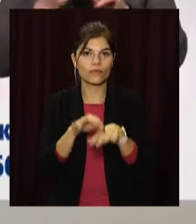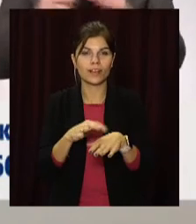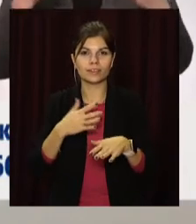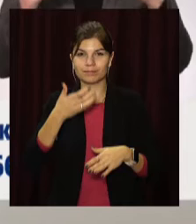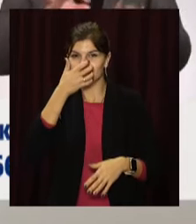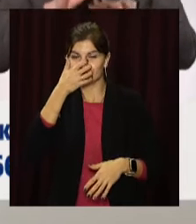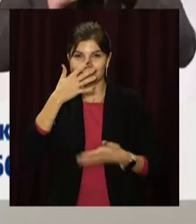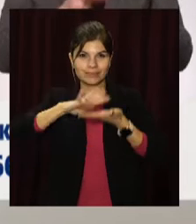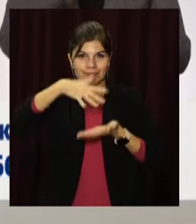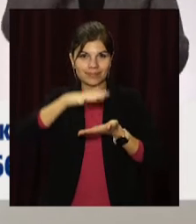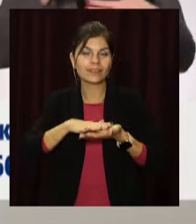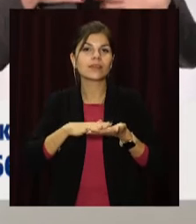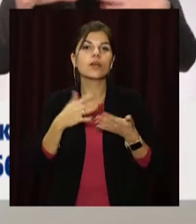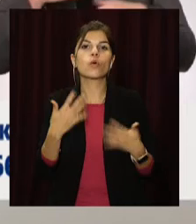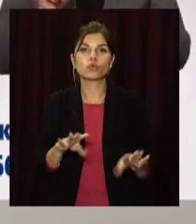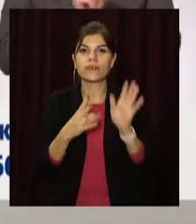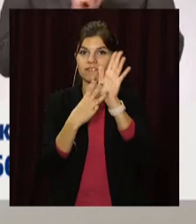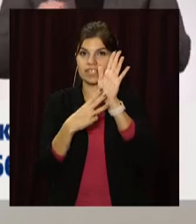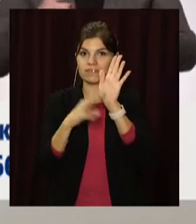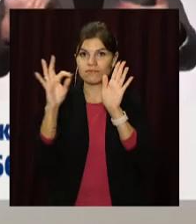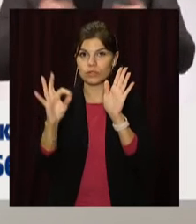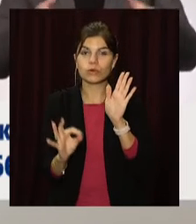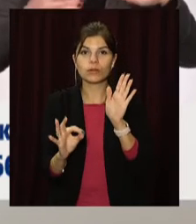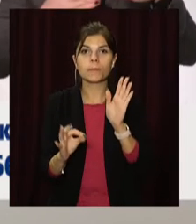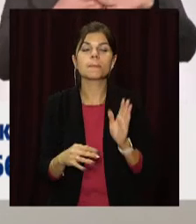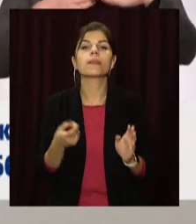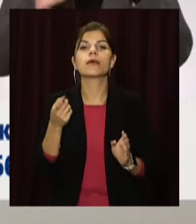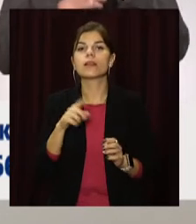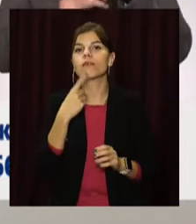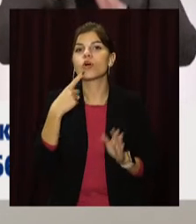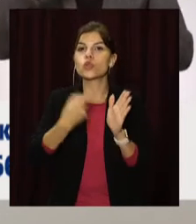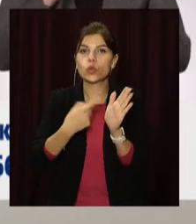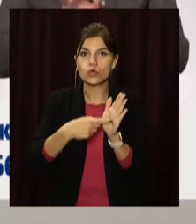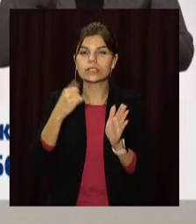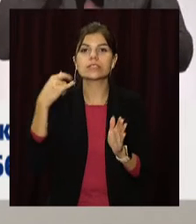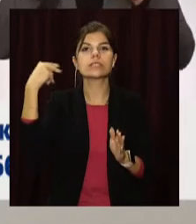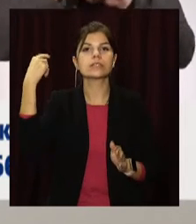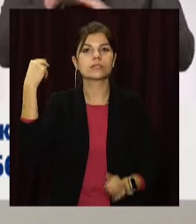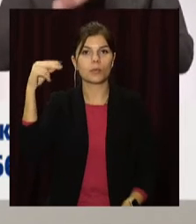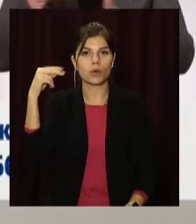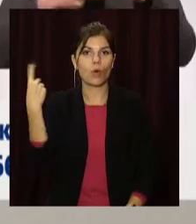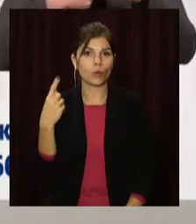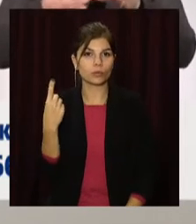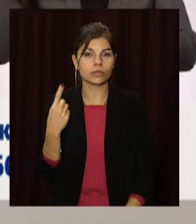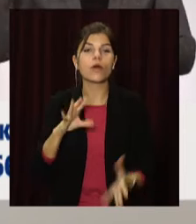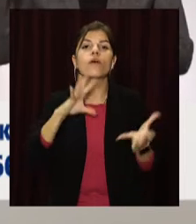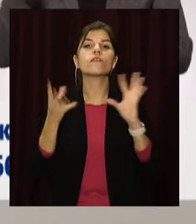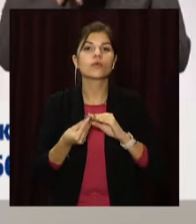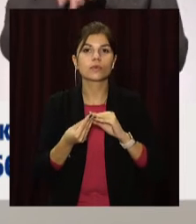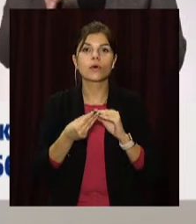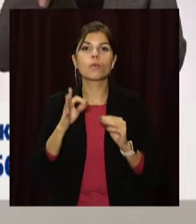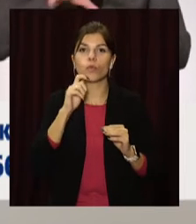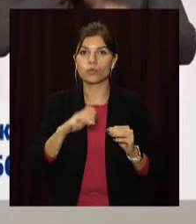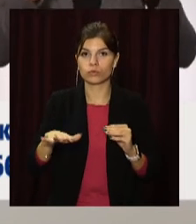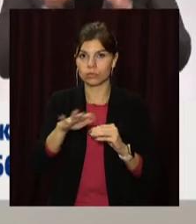кисневу терапію, досягає вже 80%. Йдеться про Донецьку і Запорізьку область. Загалом по